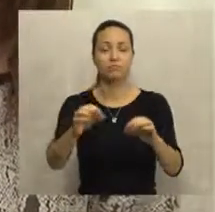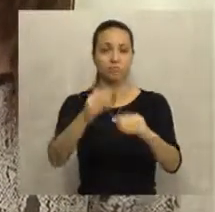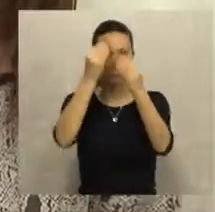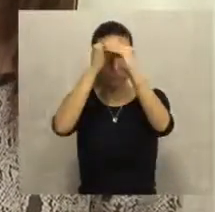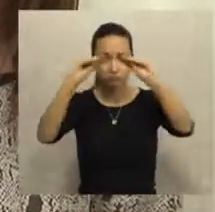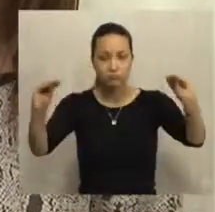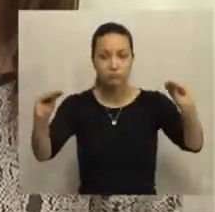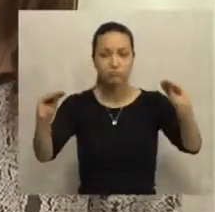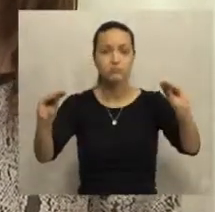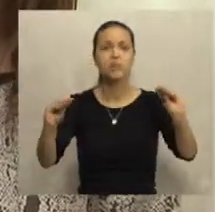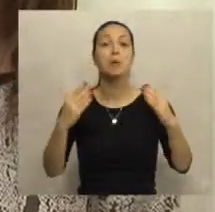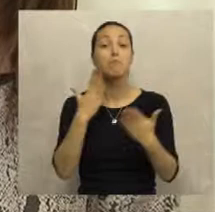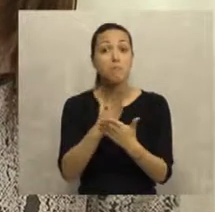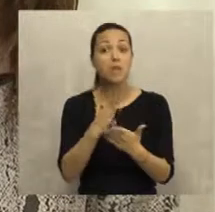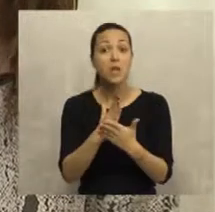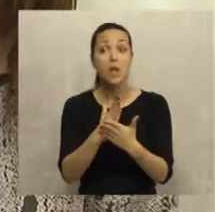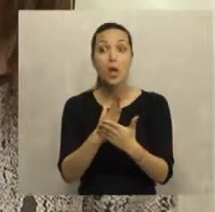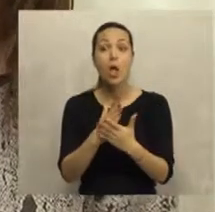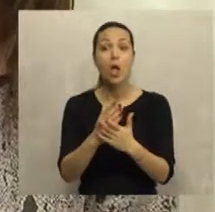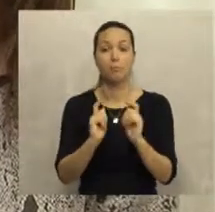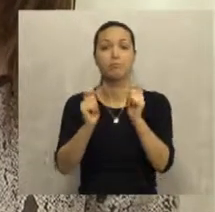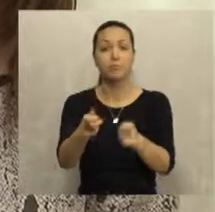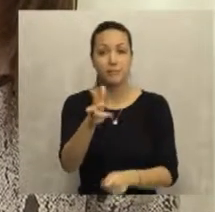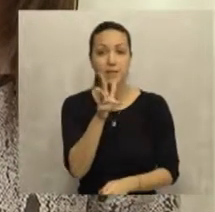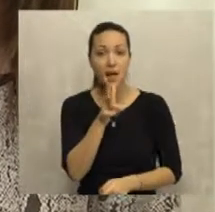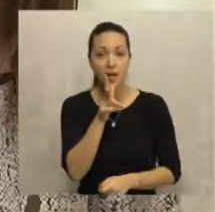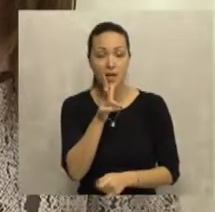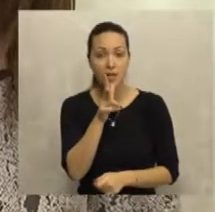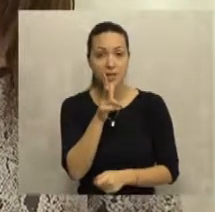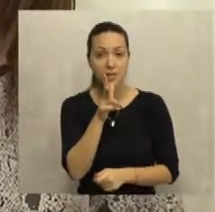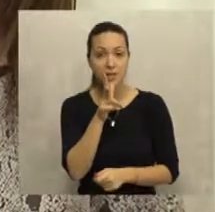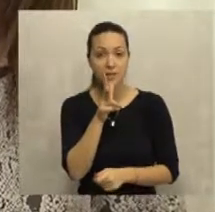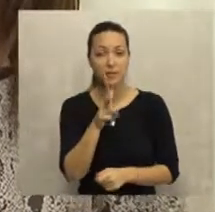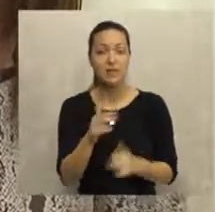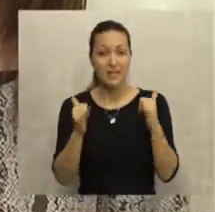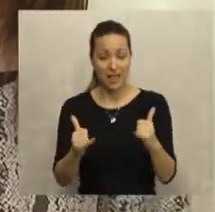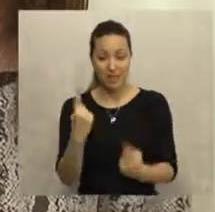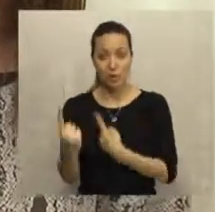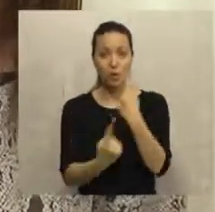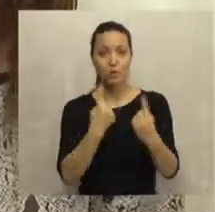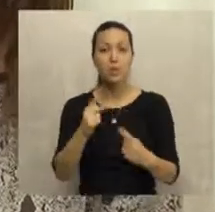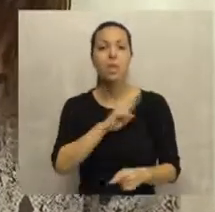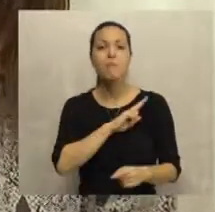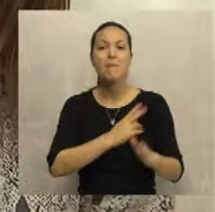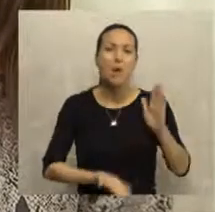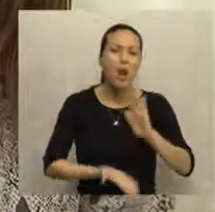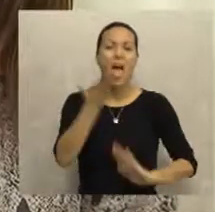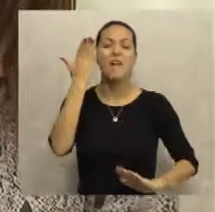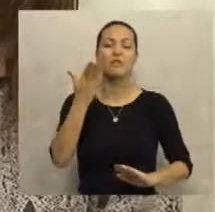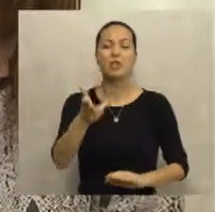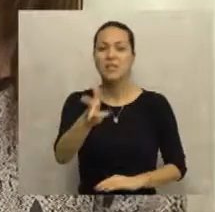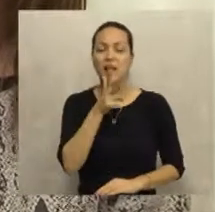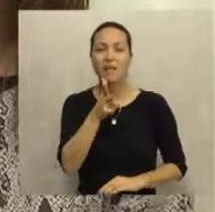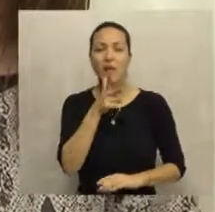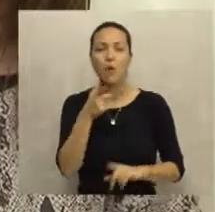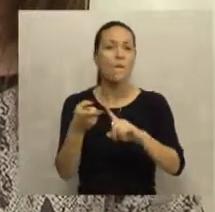objavljivanju javnih naših poziva i konkursa već smo imali primljenih zahteva. Trenutna nam je situacija takva da imamo